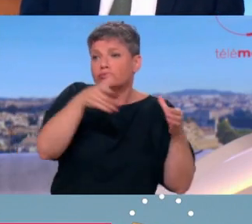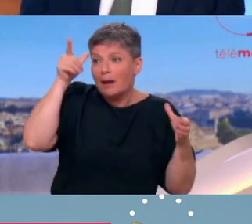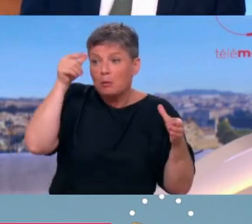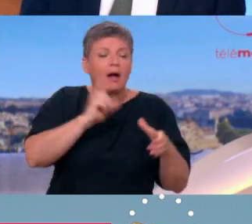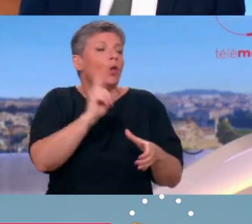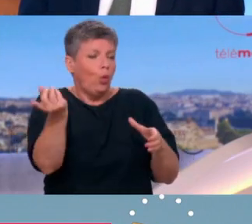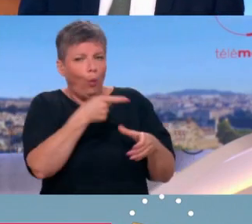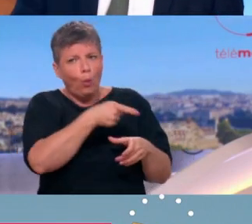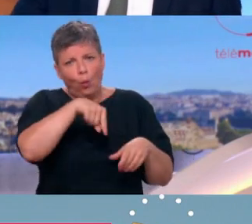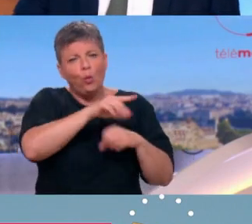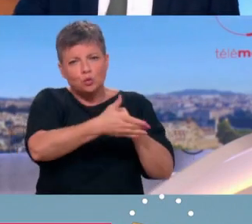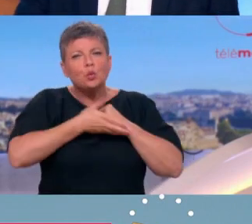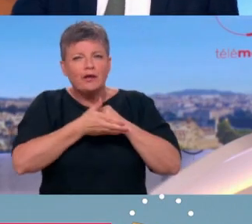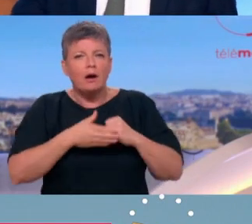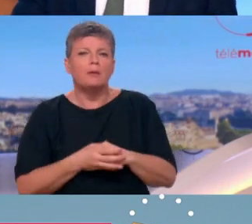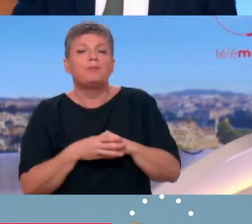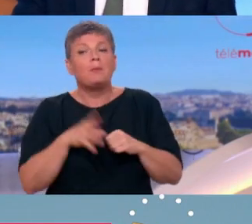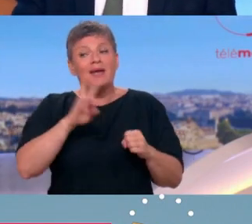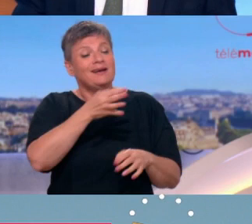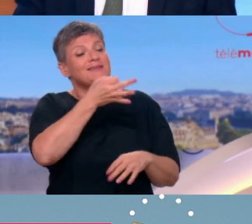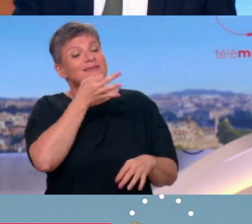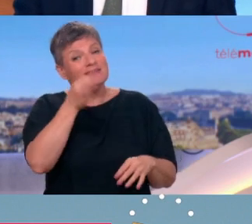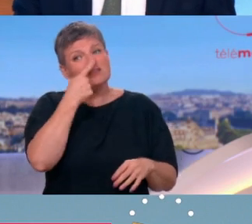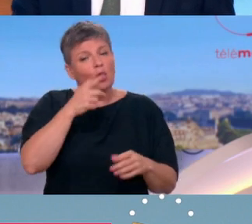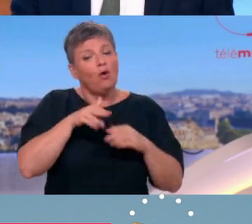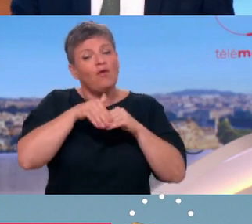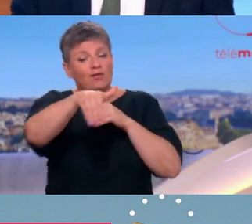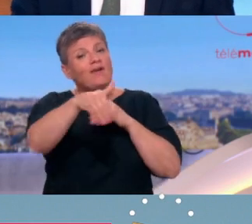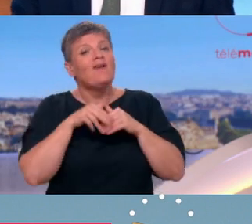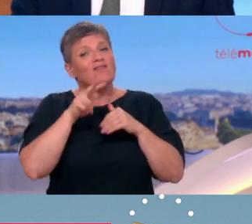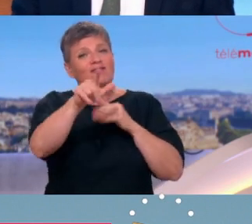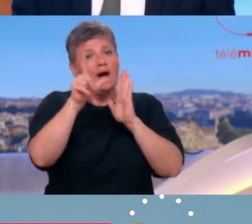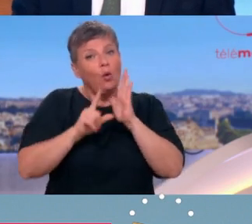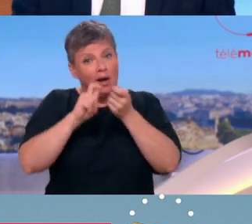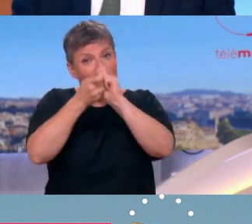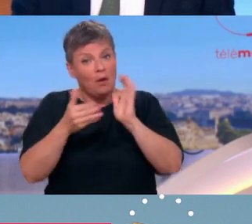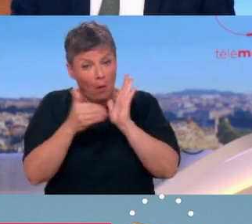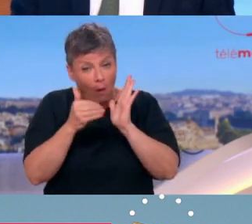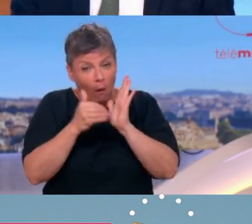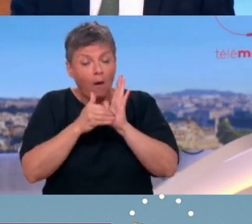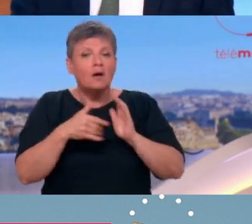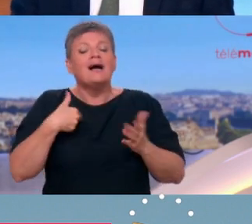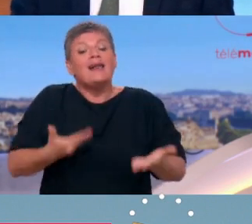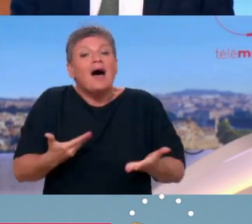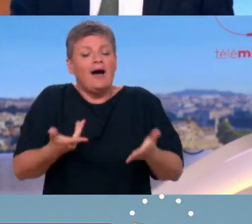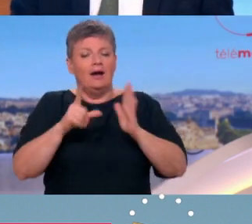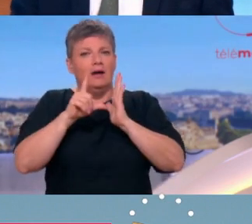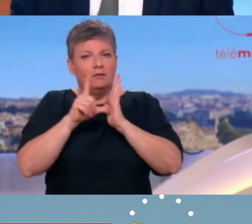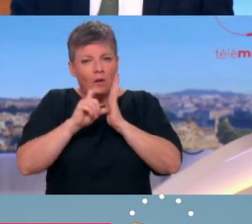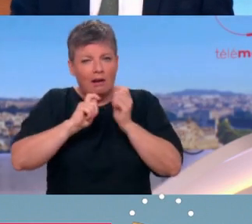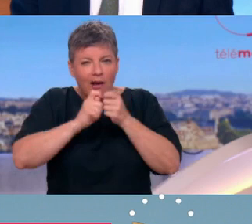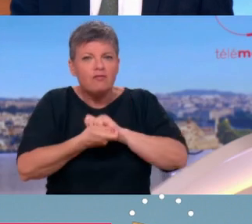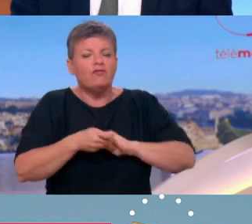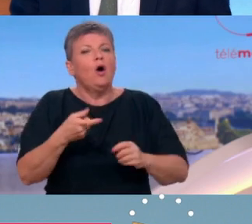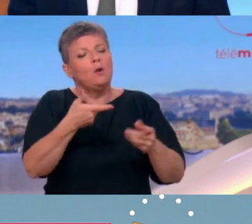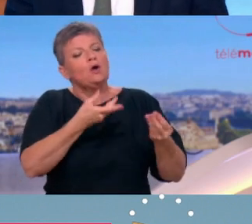d'accompagner cette réforme. Mais vous dites quand même qu'il faudra une autre réforme ? La réforme que nous avons faite permet de revenir à l'équilibre progressivement, permet d'envisager